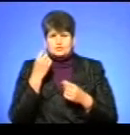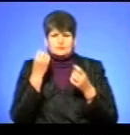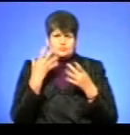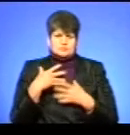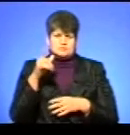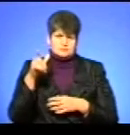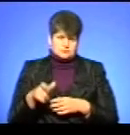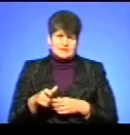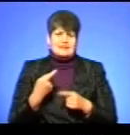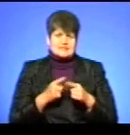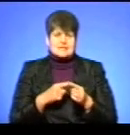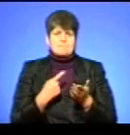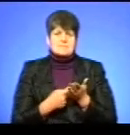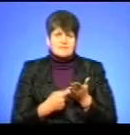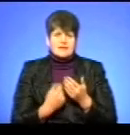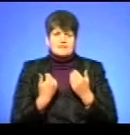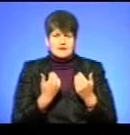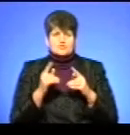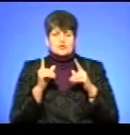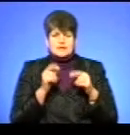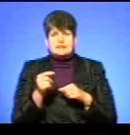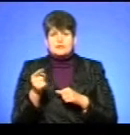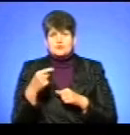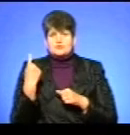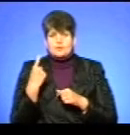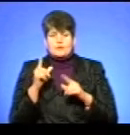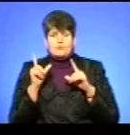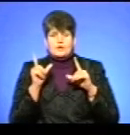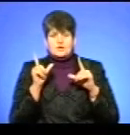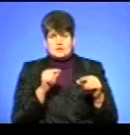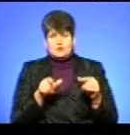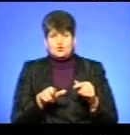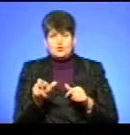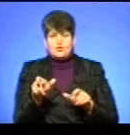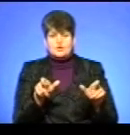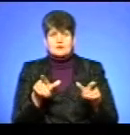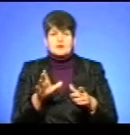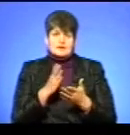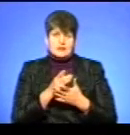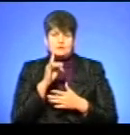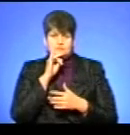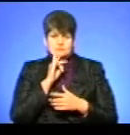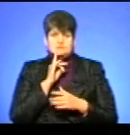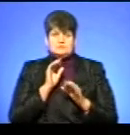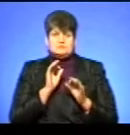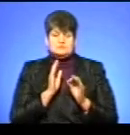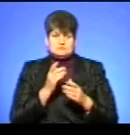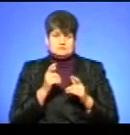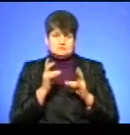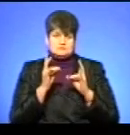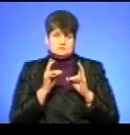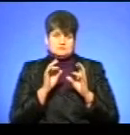громадянин це підтвердить вам, що їхати Тернопільською областю, проїжджати шляхами стало комфортно, безпечно, і це буде